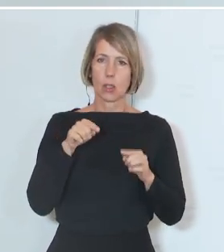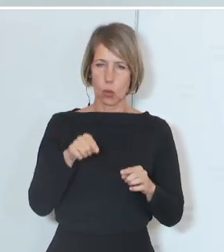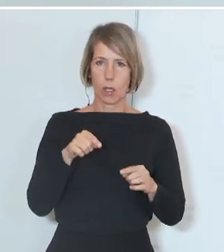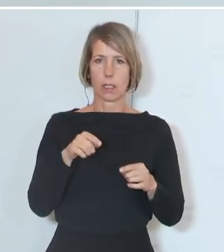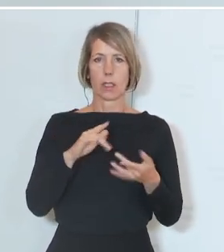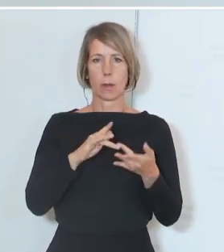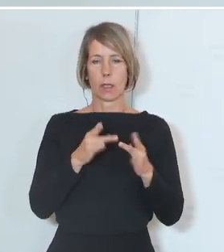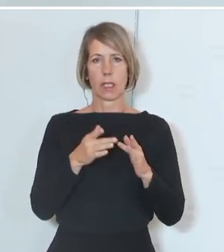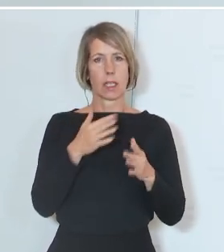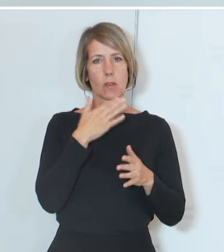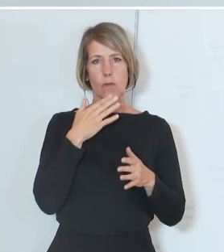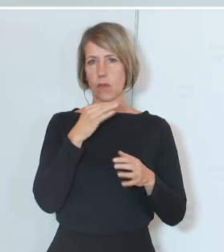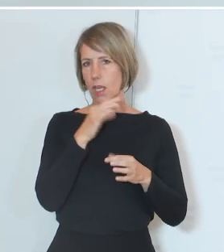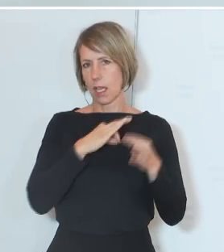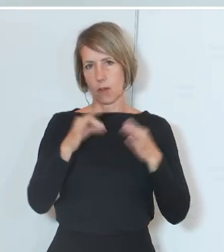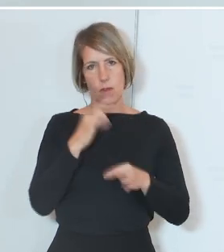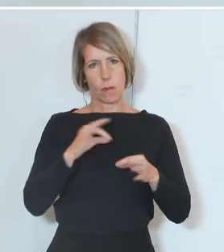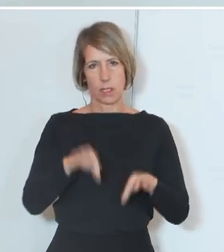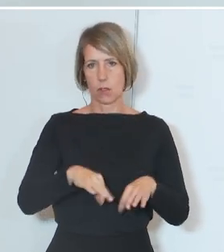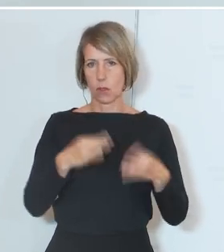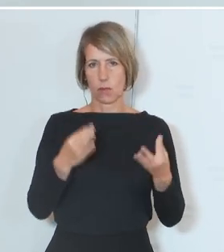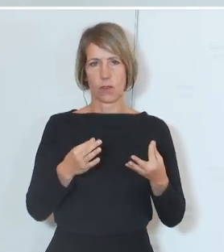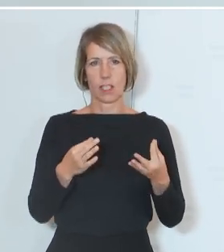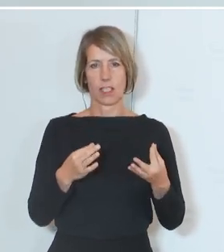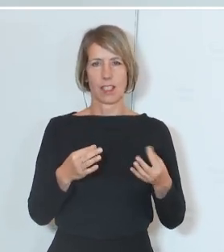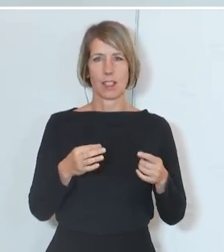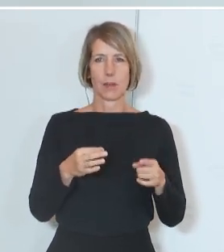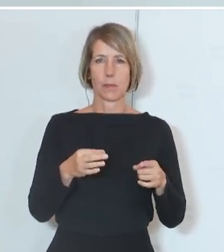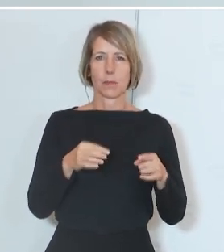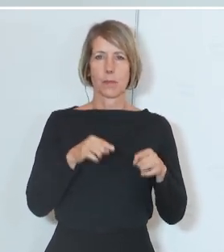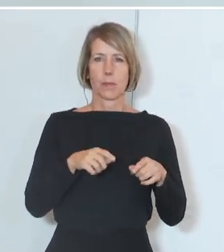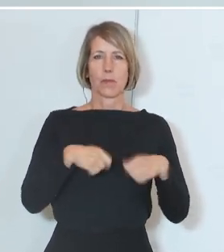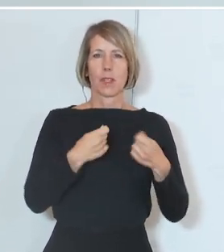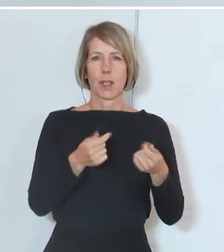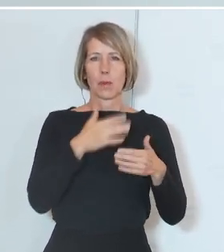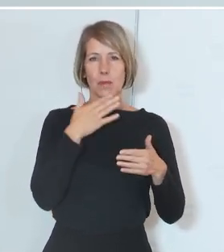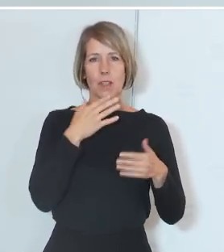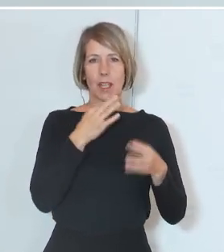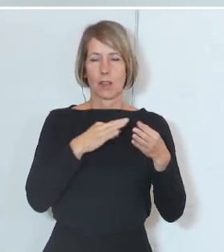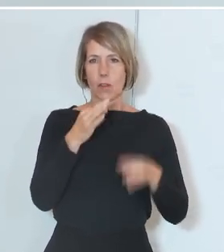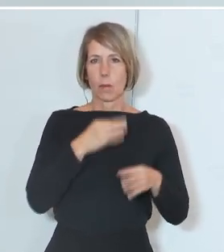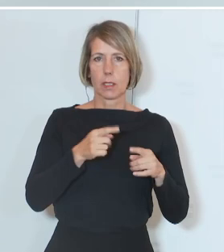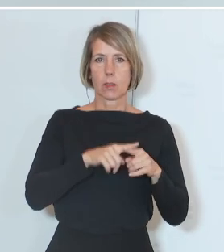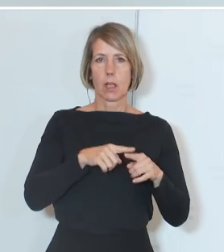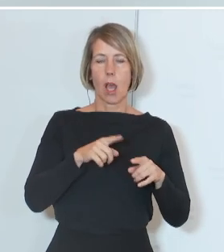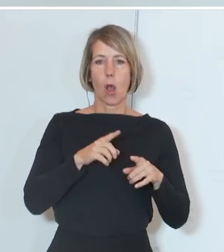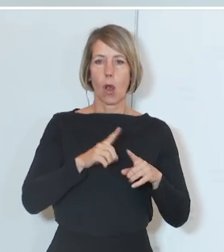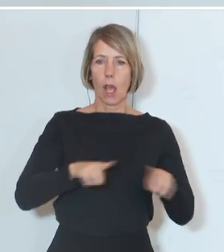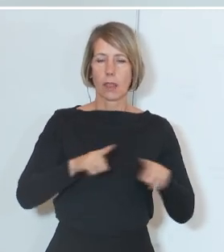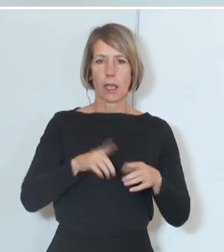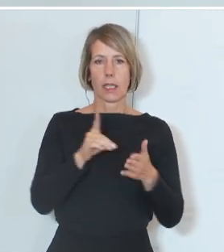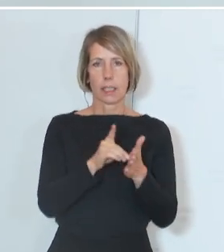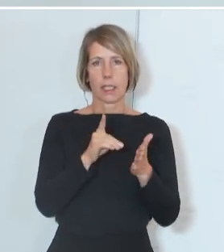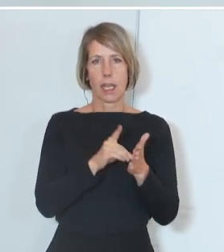von Informationen über den Holocaust. Sie finden da viele auch didaktische